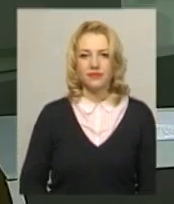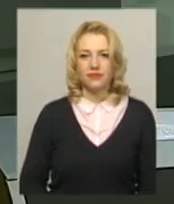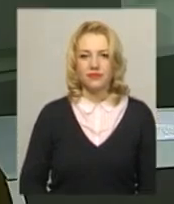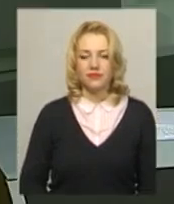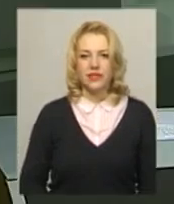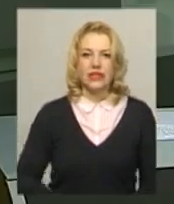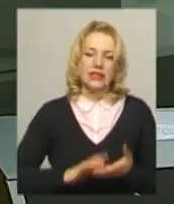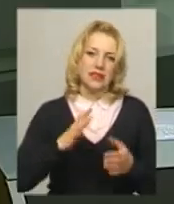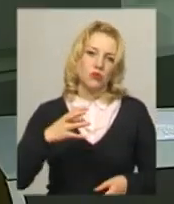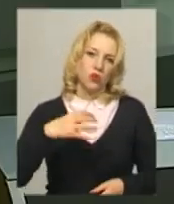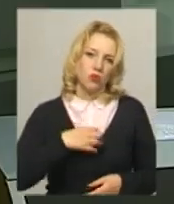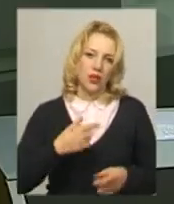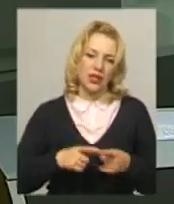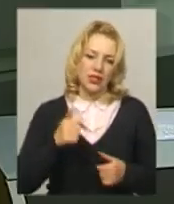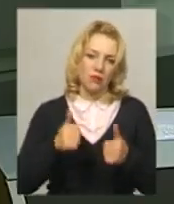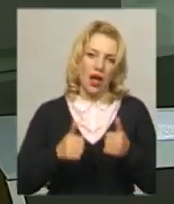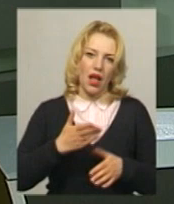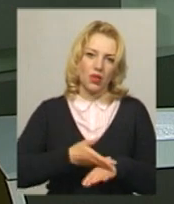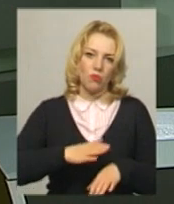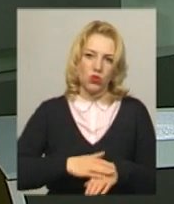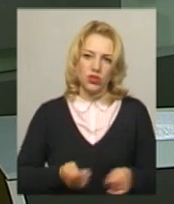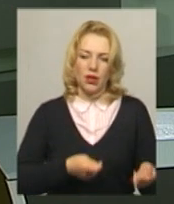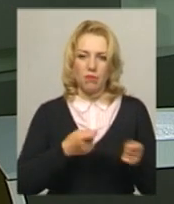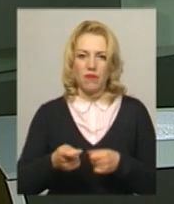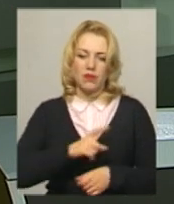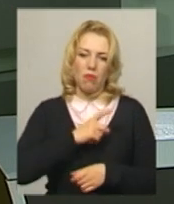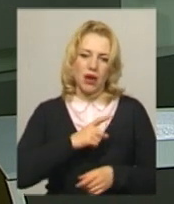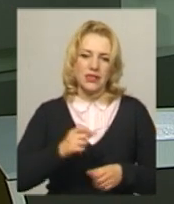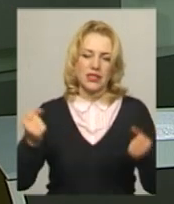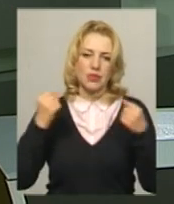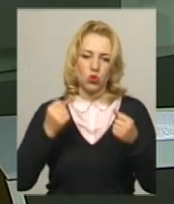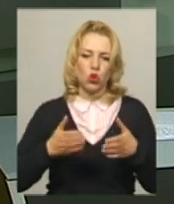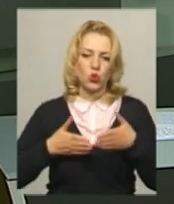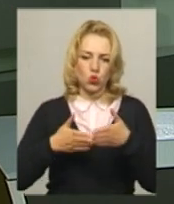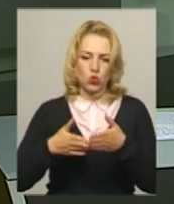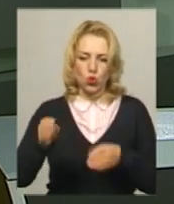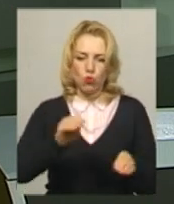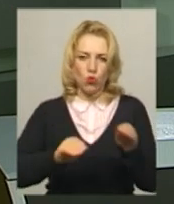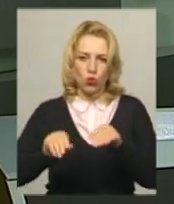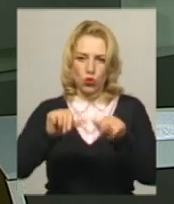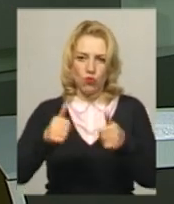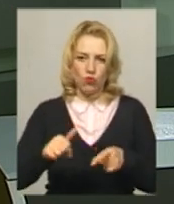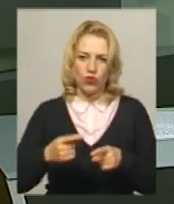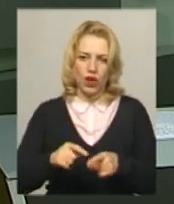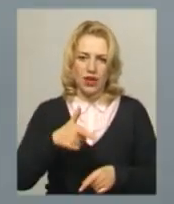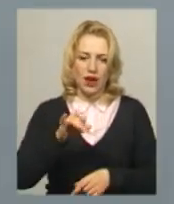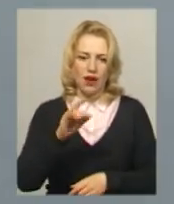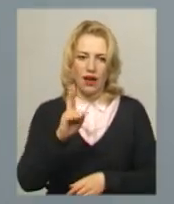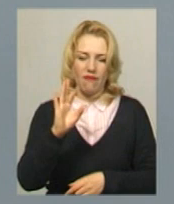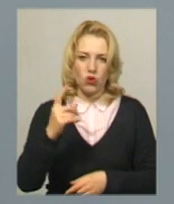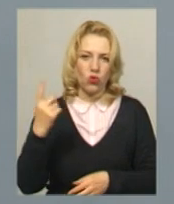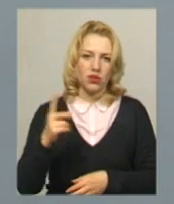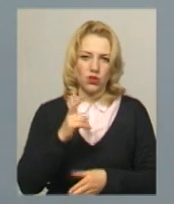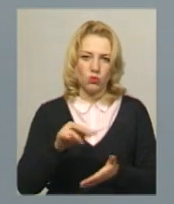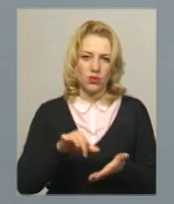Срібну медаль зі змаганням у Польщі привіз майстер спорту судномоделювання Юрій Гаркавенко. Хмельничанин розповідає, він єдиний представляв